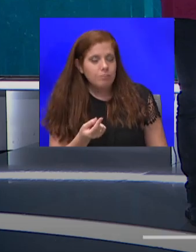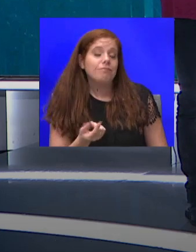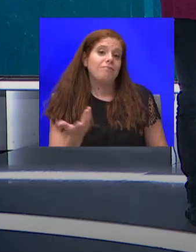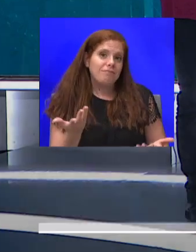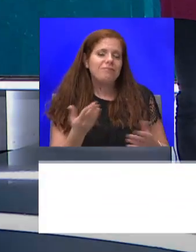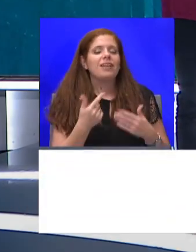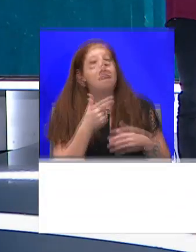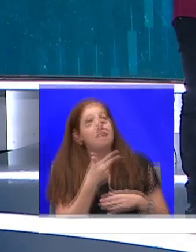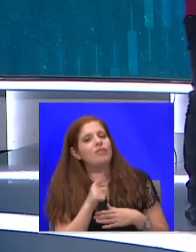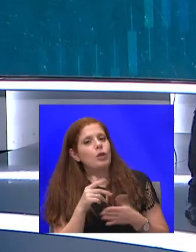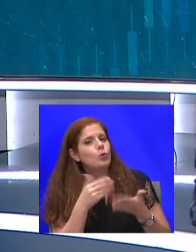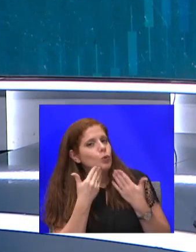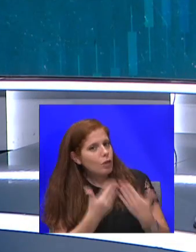תודה.